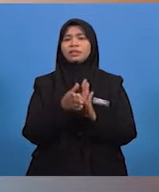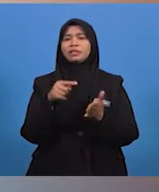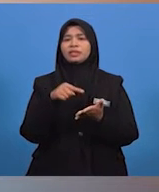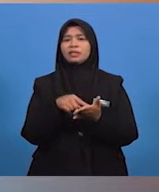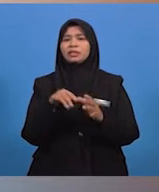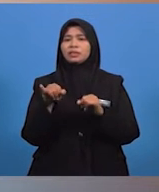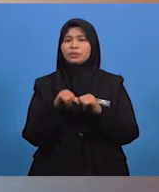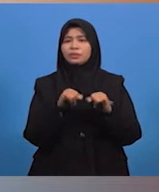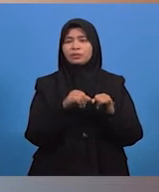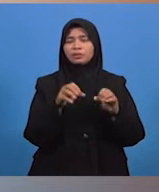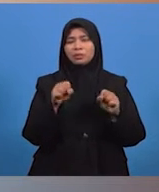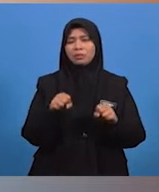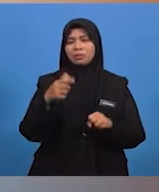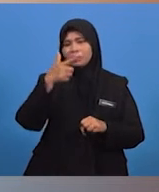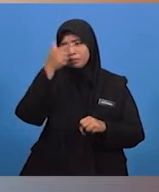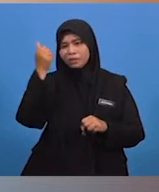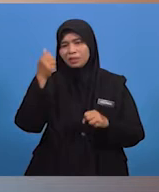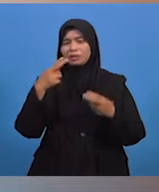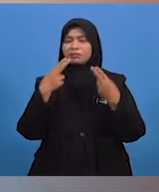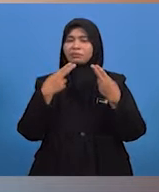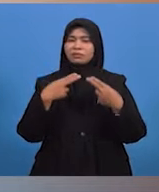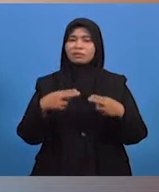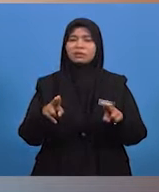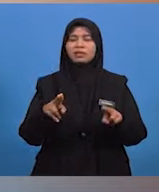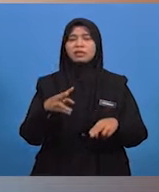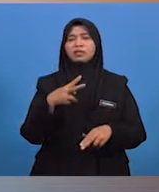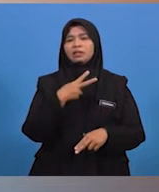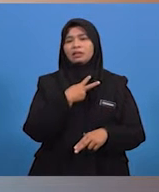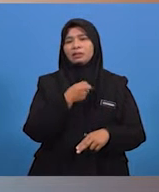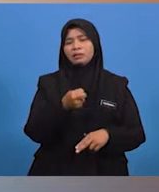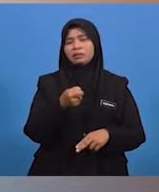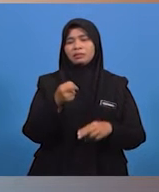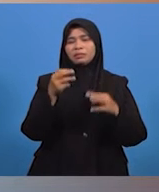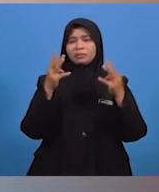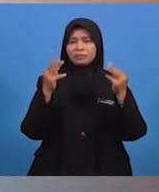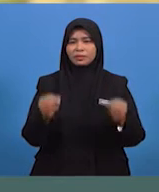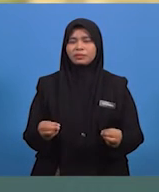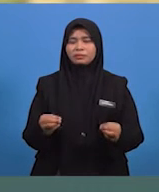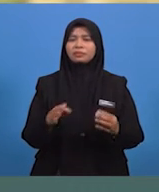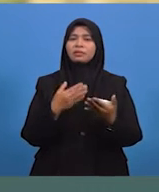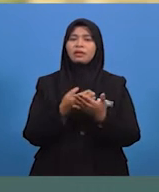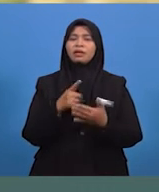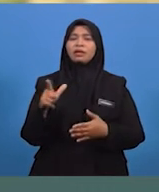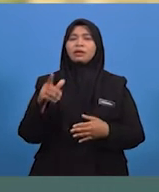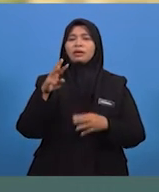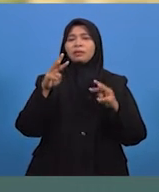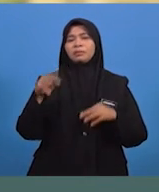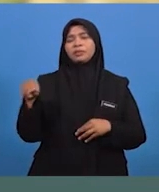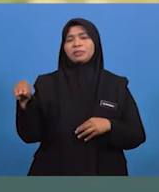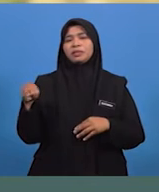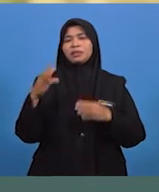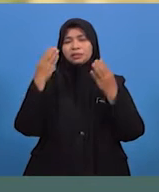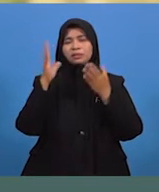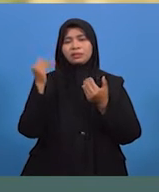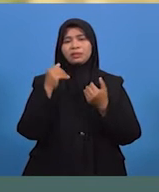kejadian ini juga boleh menyebabkan manusia kehilangan nyawa. Baiklah murid-murid, cikgu harap anda